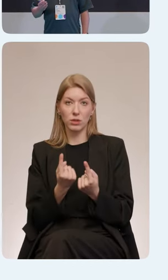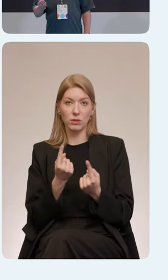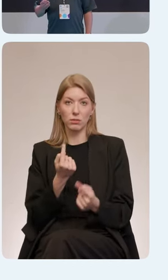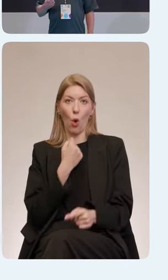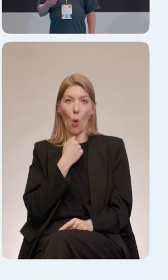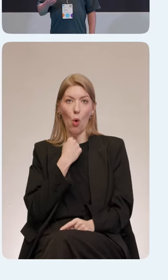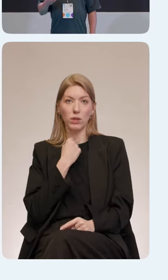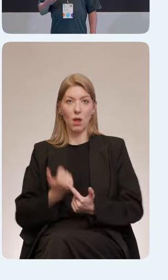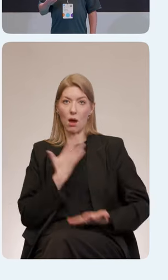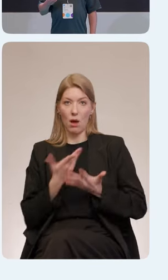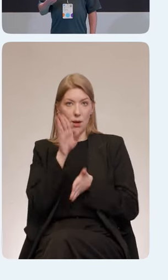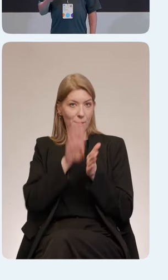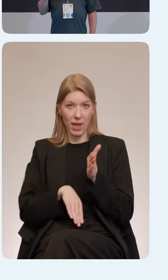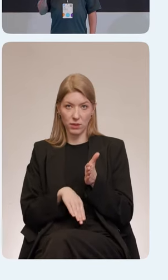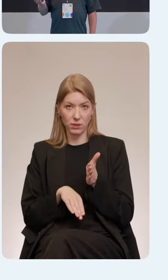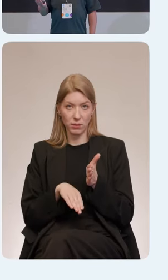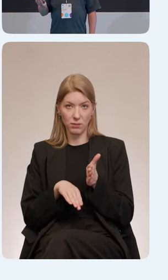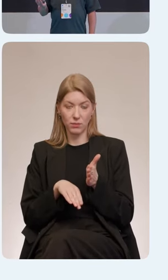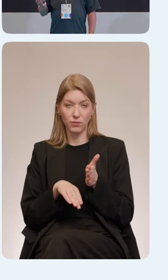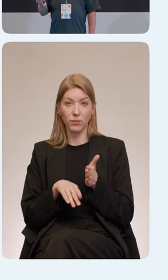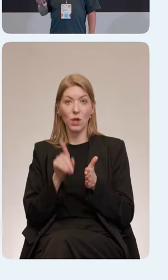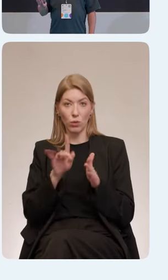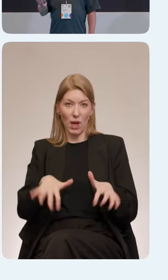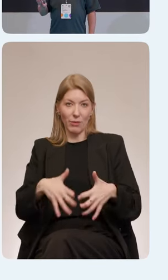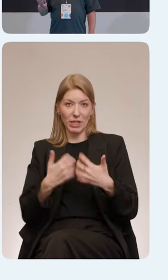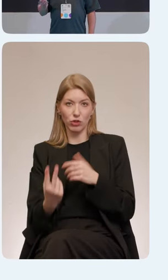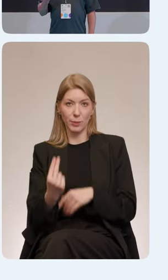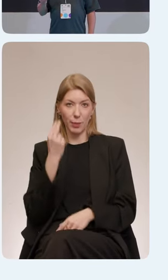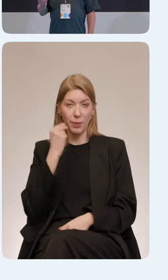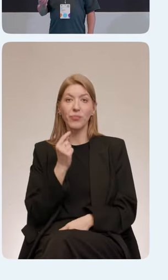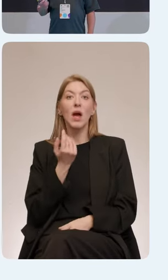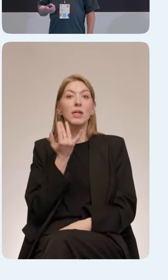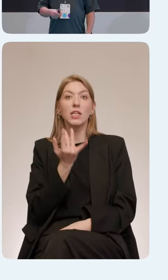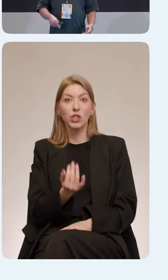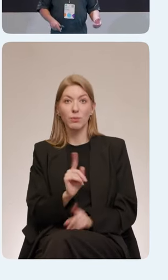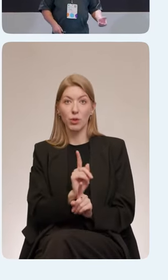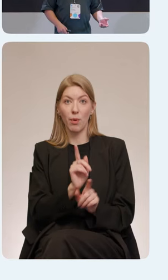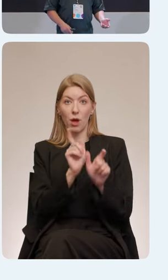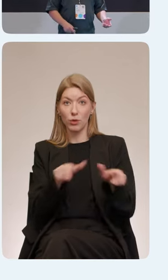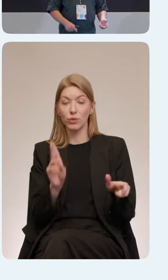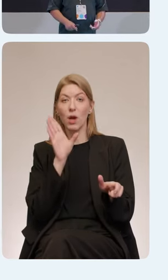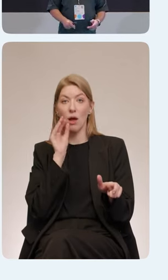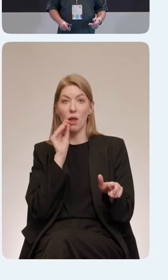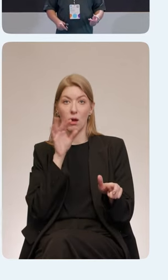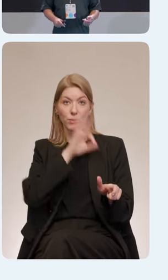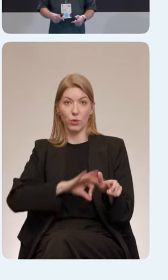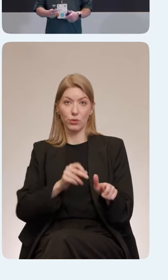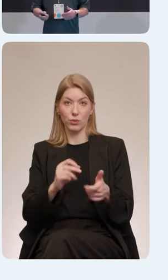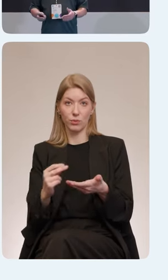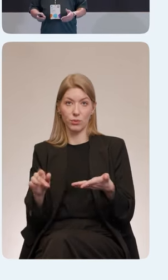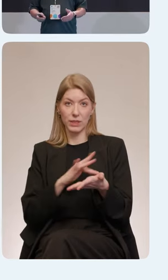там… Но это все сделано специально для того, потому что некоторые люди, когда работают со скринридерами, они